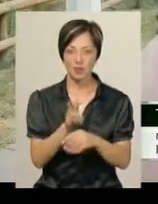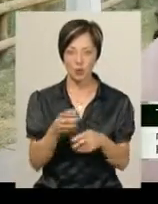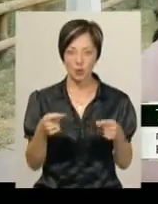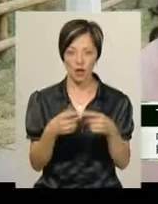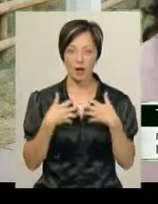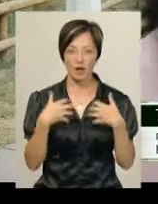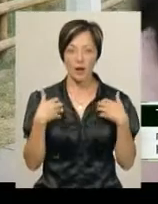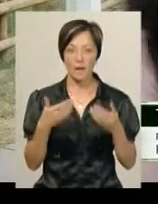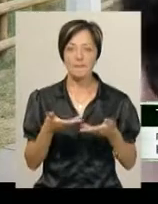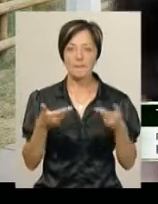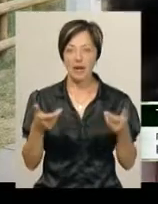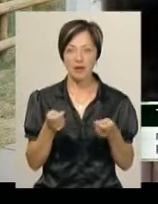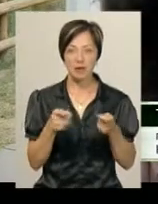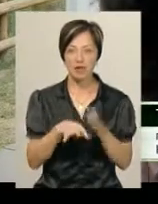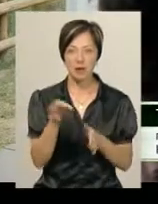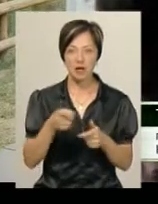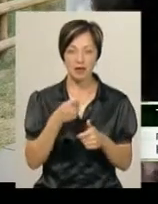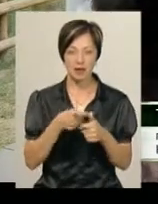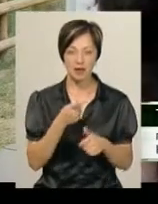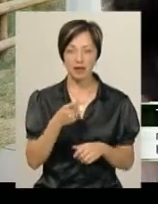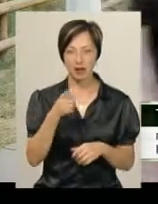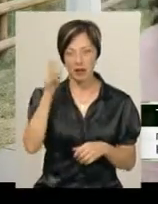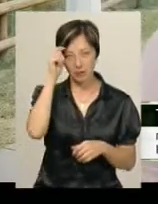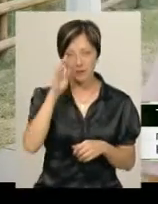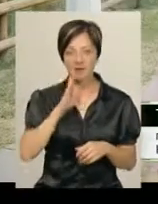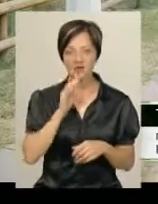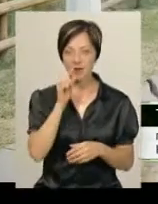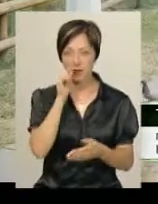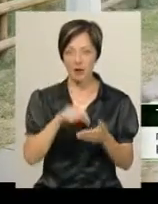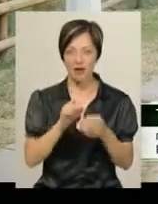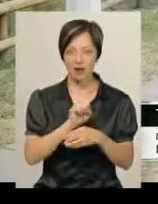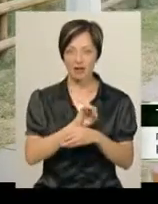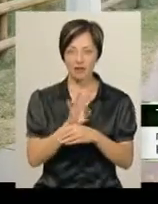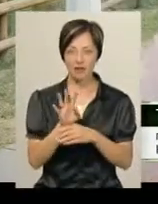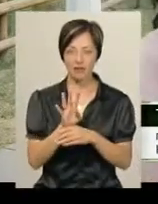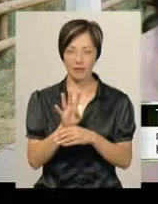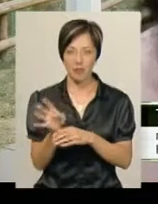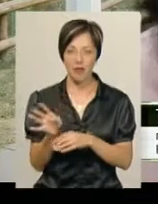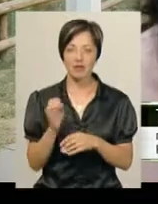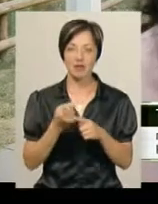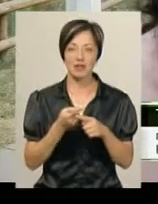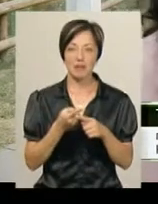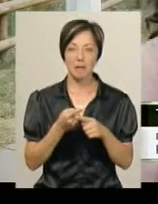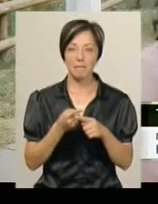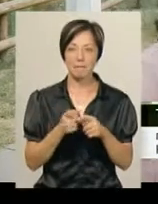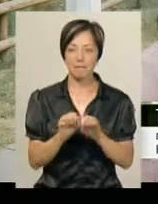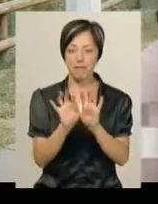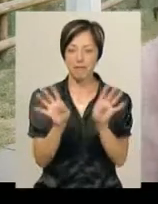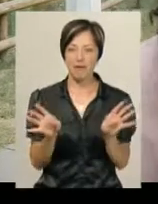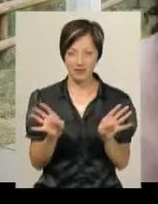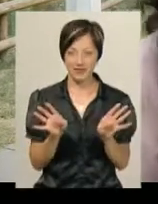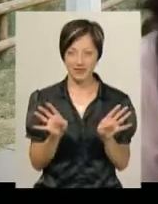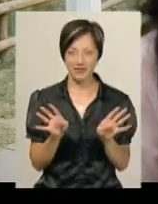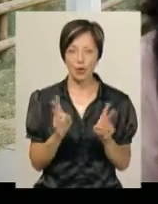адміністрація, мали вибрати ім'я для пави і павича, для нових звірів, які з'явилися в нас зоокуточку. А саме ті, хто найчастіше сюди